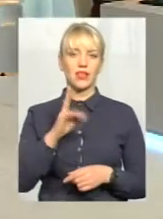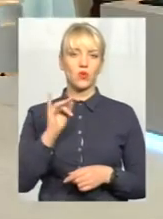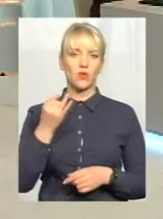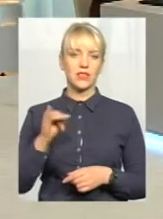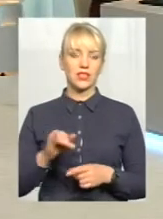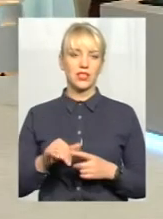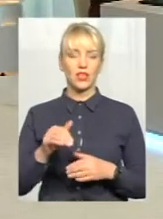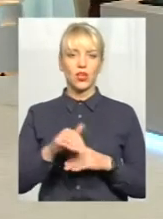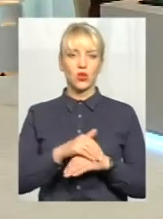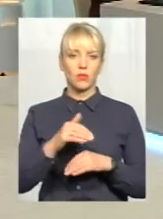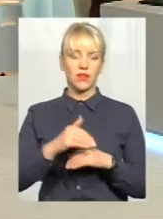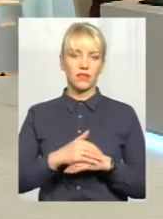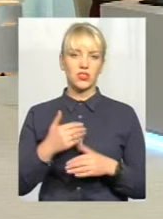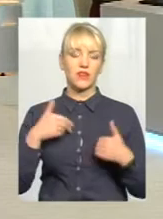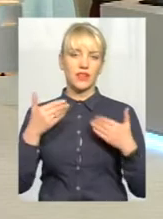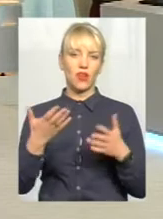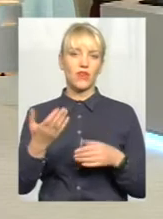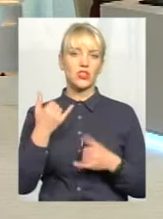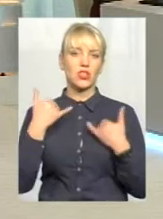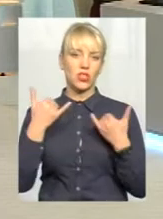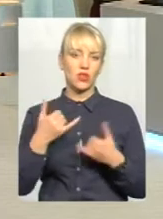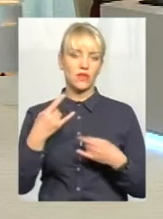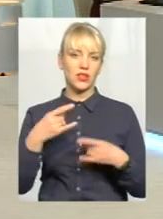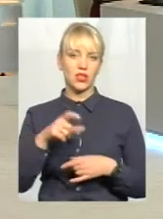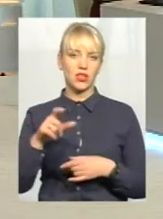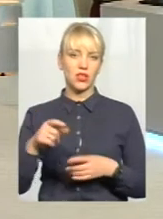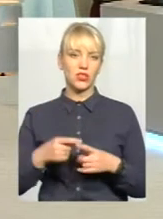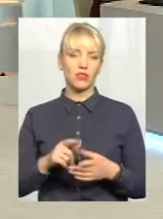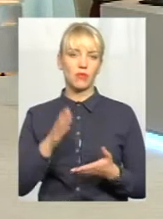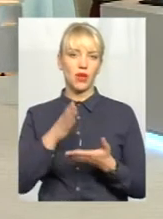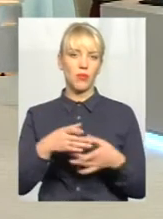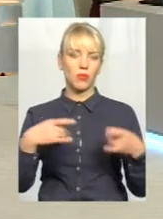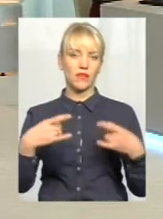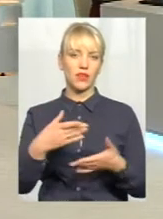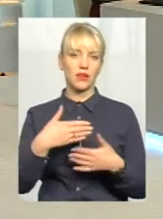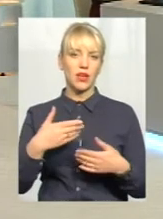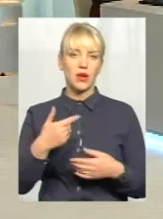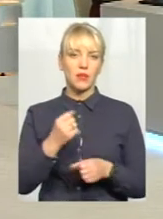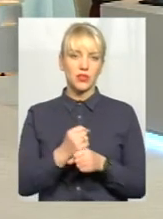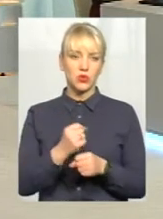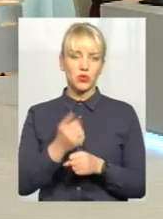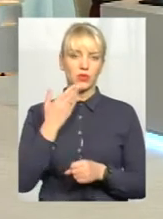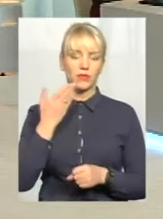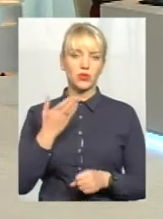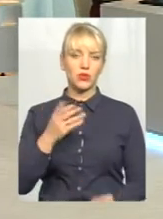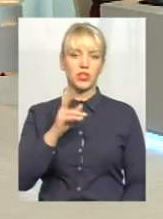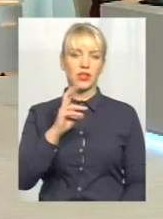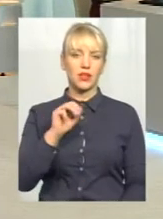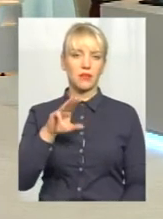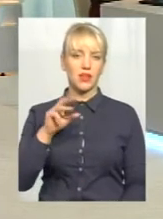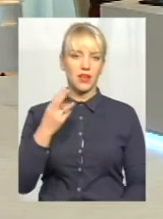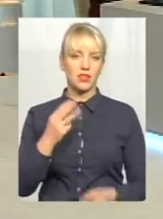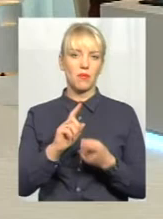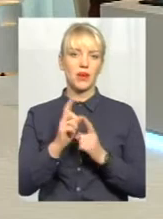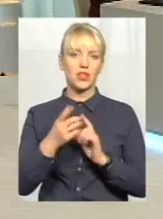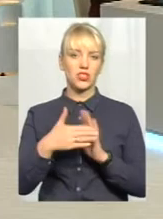вечір. Добрий вечір. Вітаю і вас, шановні глядачі. Для вас у прямому ефірі працюємо я, Олена Кам'яняш. Оксана Фіновська перекладає на